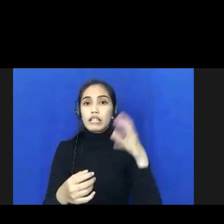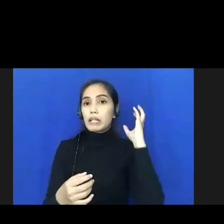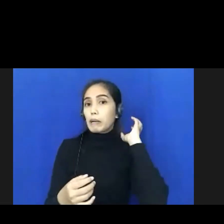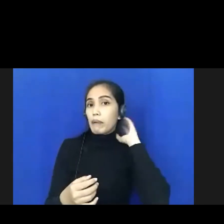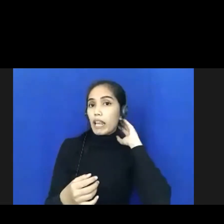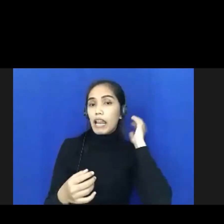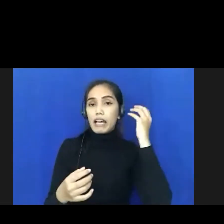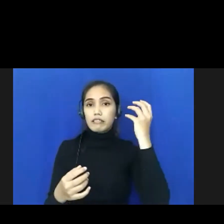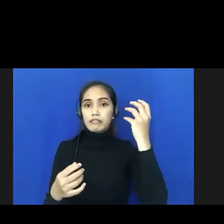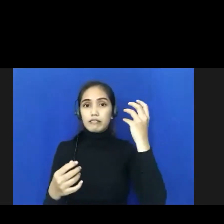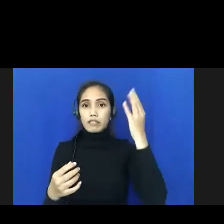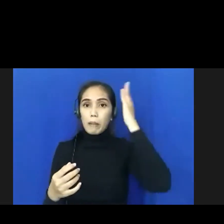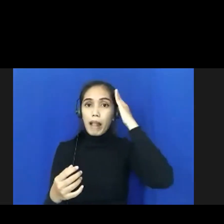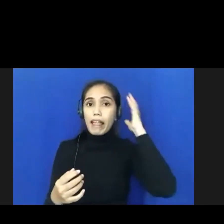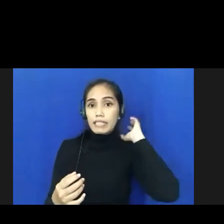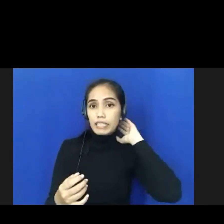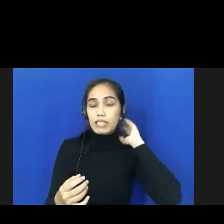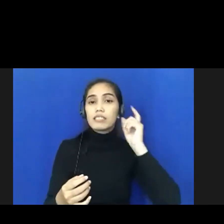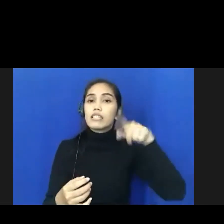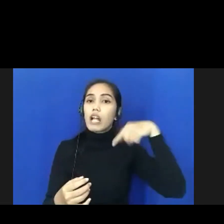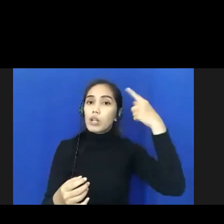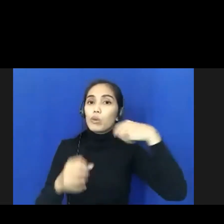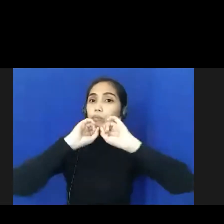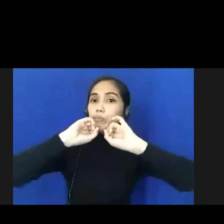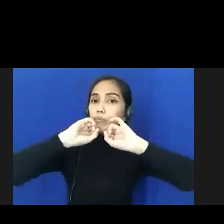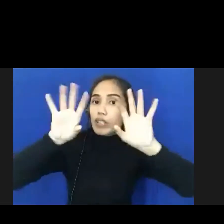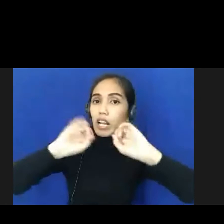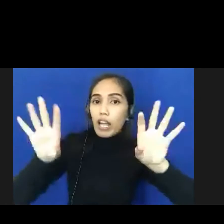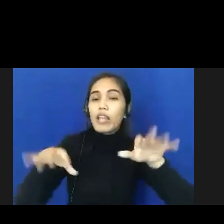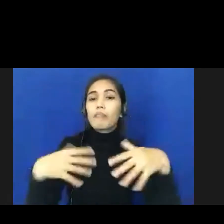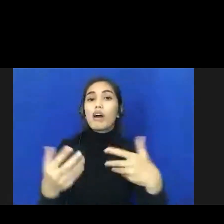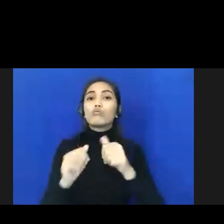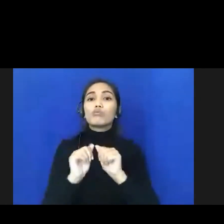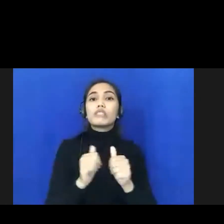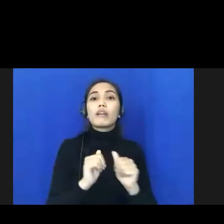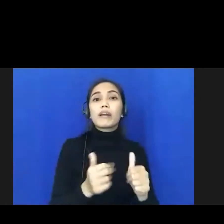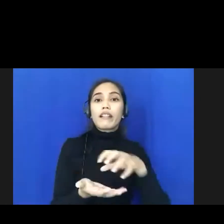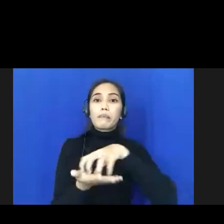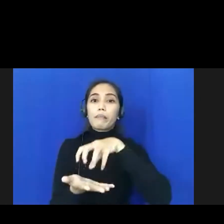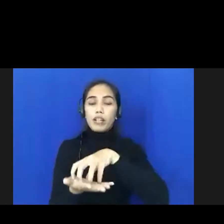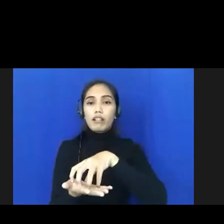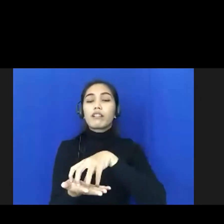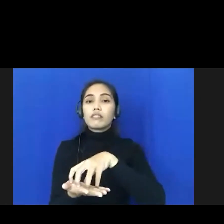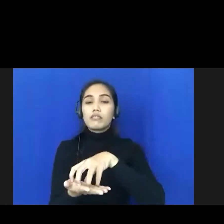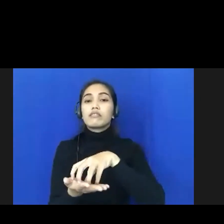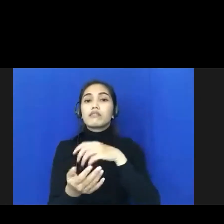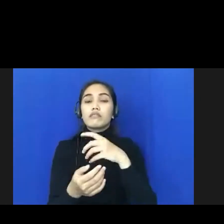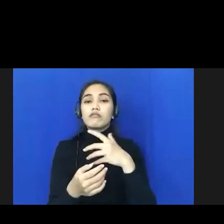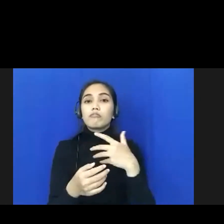juga sangat kencar mengingatkan para kepala desa untuk menyiapkan tempat dan sekaligus